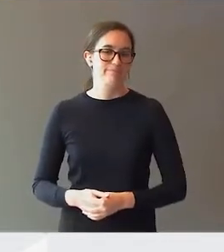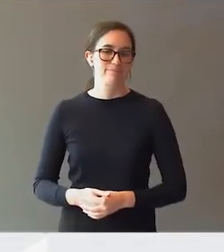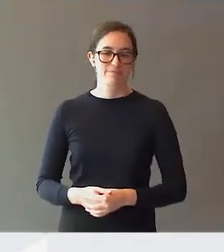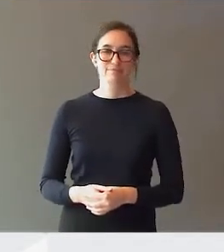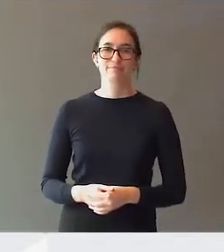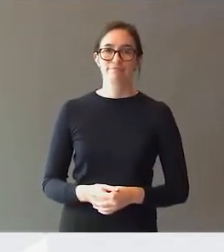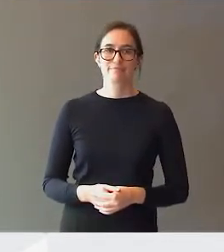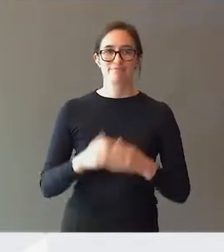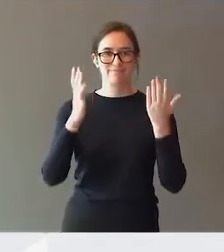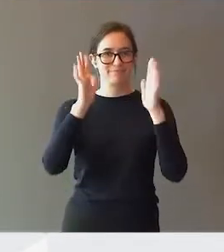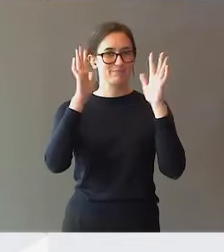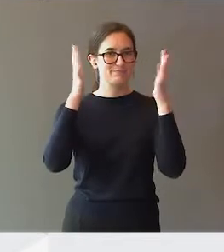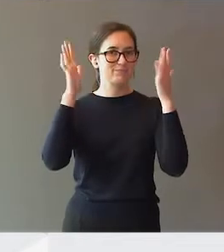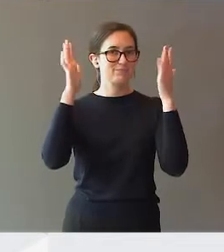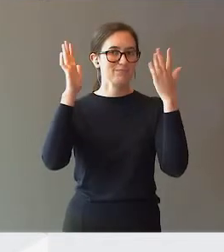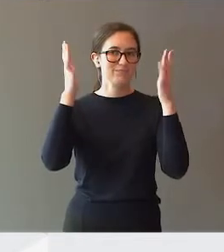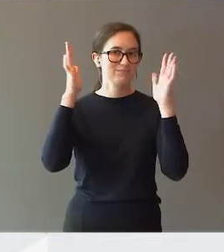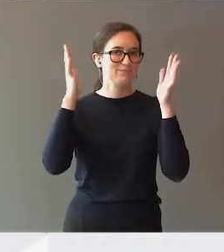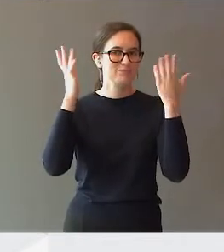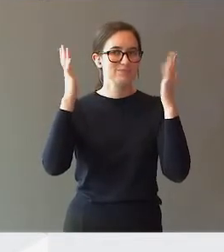Jeg ser at representantene fra